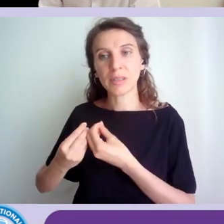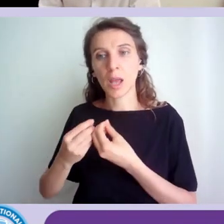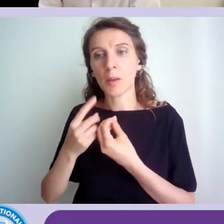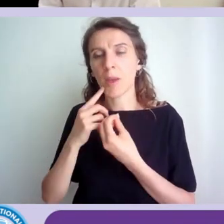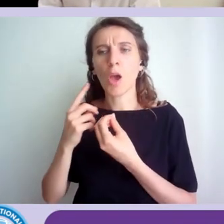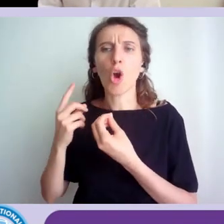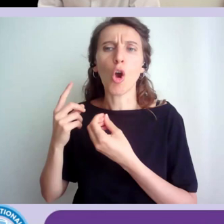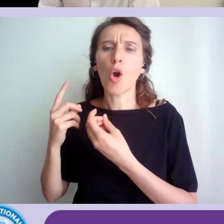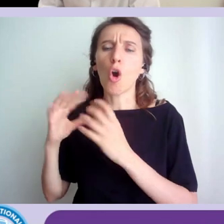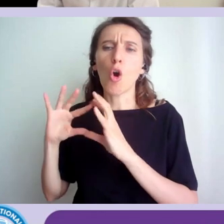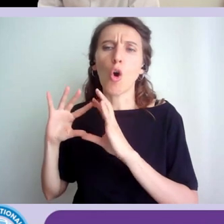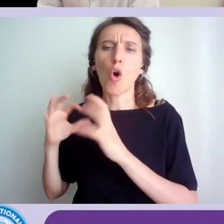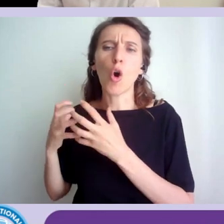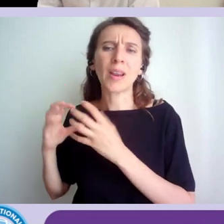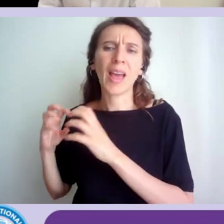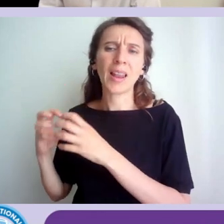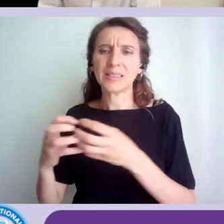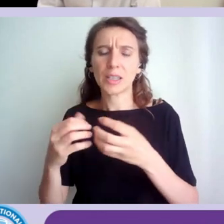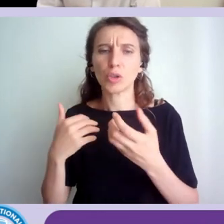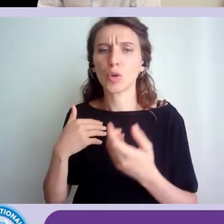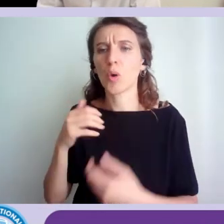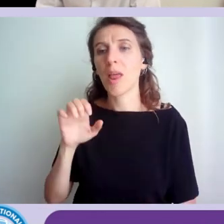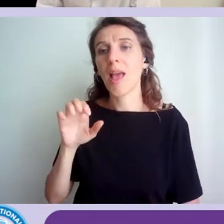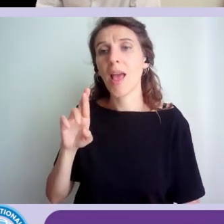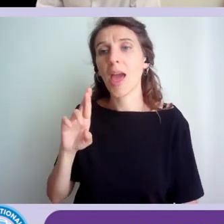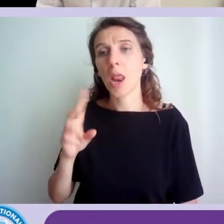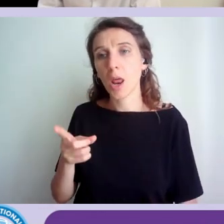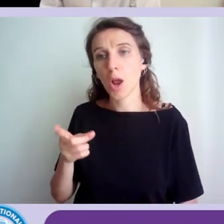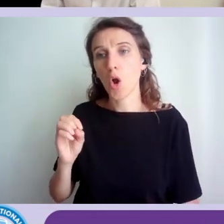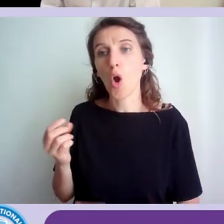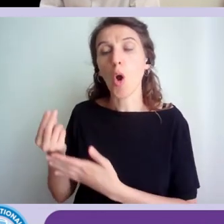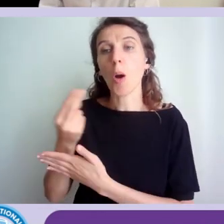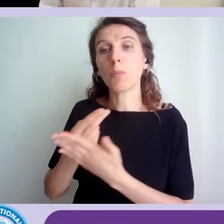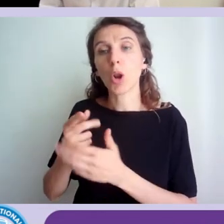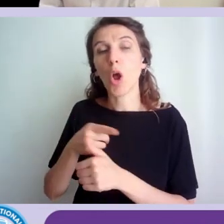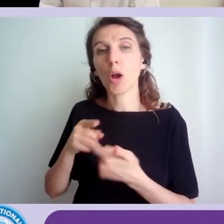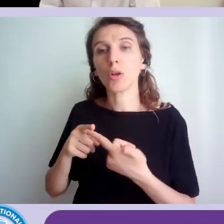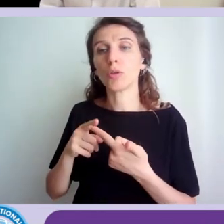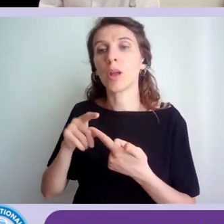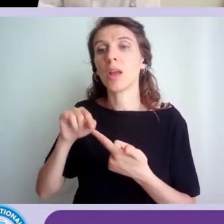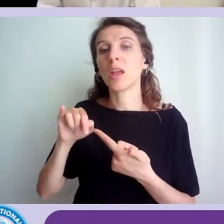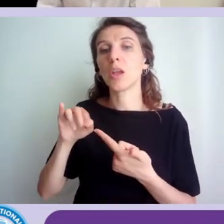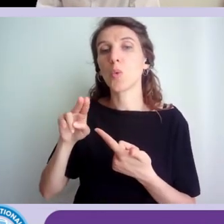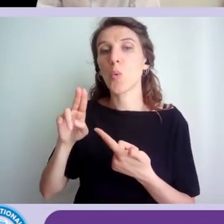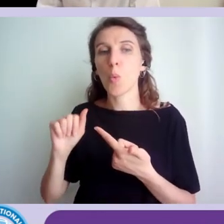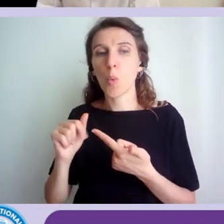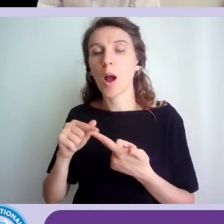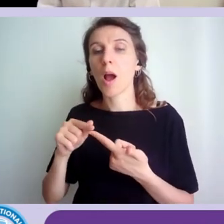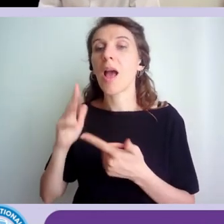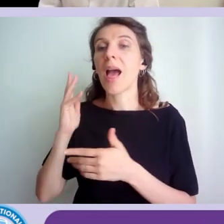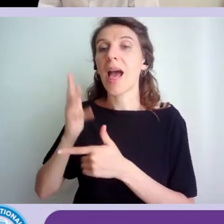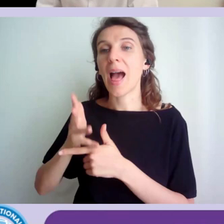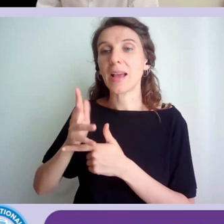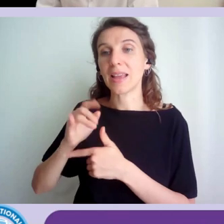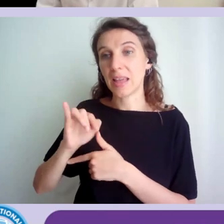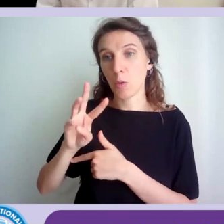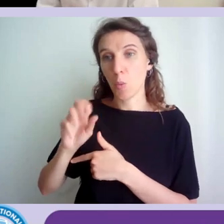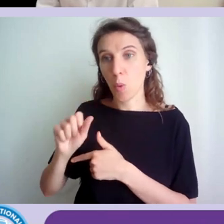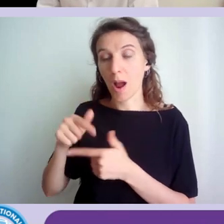organizzazioni, Ergo Project, ma insieme a IWA, gli Accessibility Days,